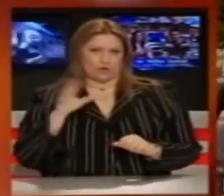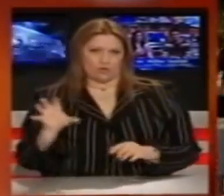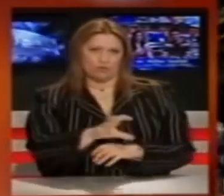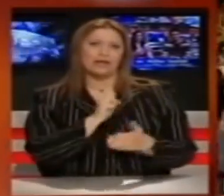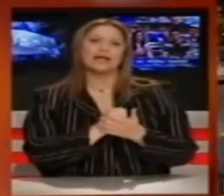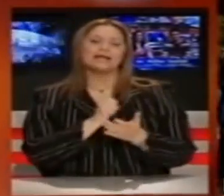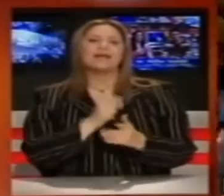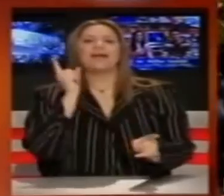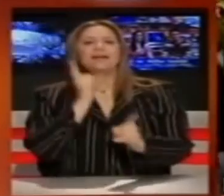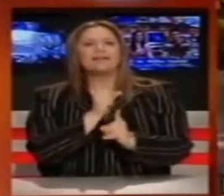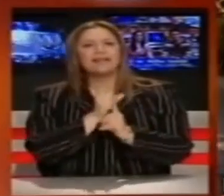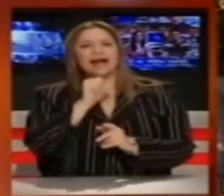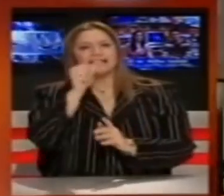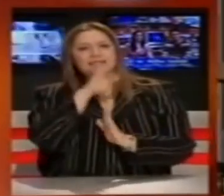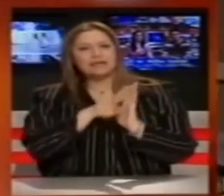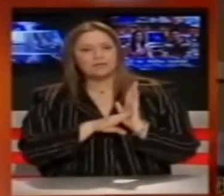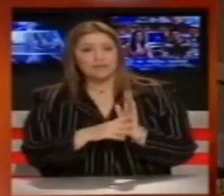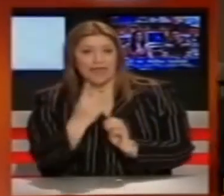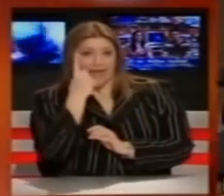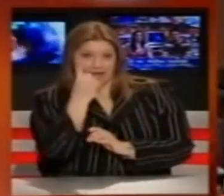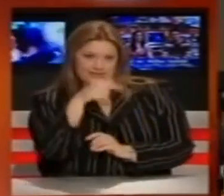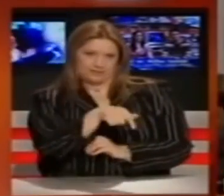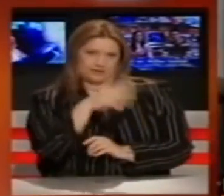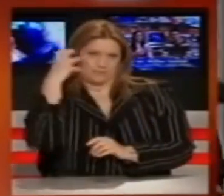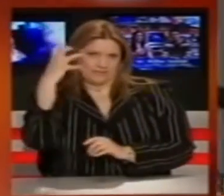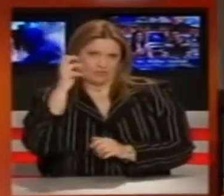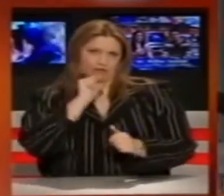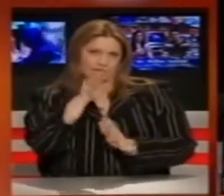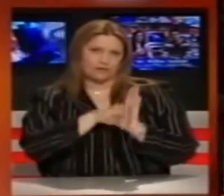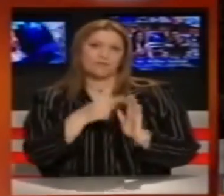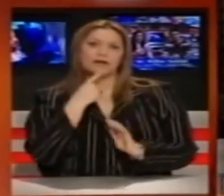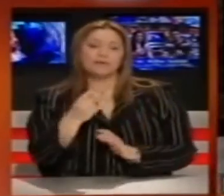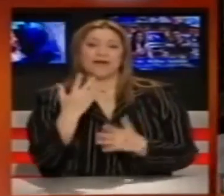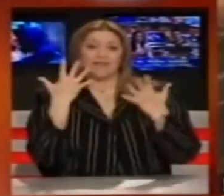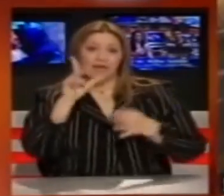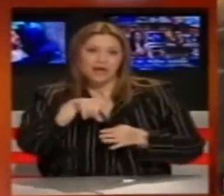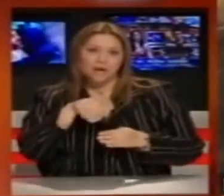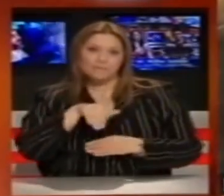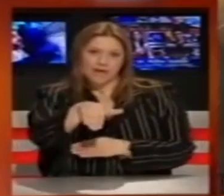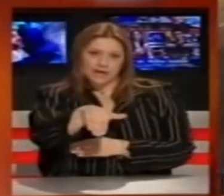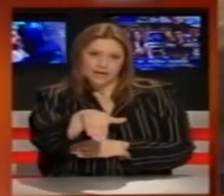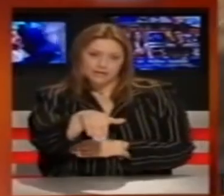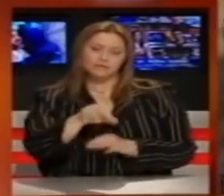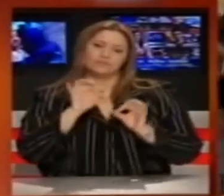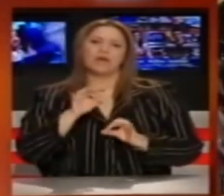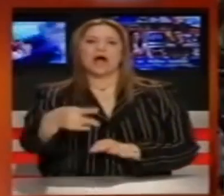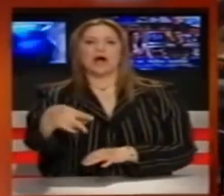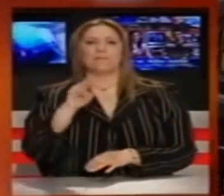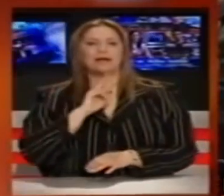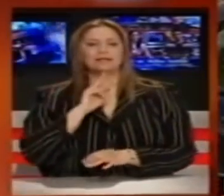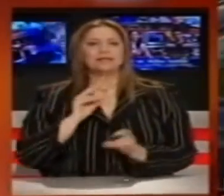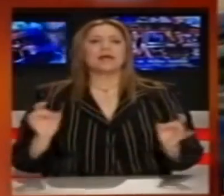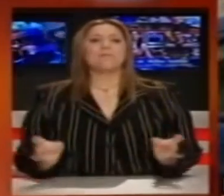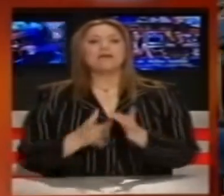καθώς και με συνταγματολόγους. Ένας εξ αυτών, ο κύριος Τσάτσος, δήλωσε ότι το αργότερο σε 10 ημέρες θα υπάρξει απάντηση